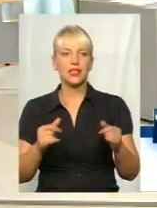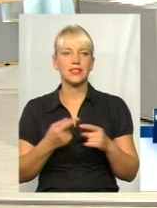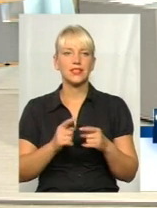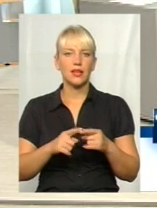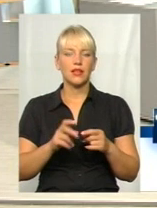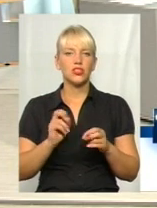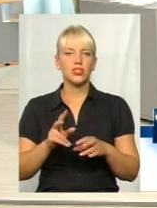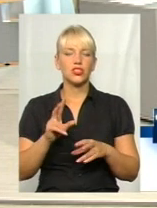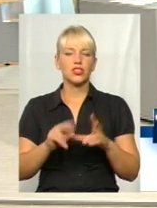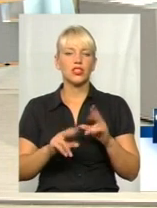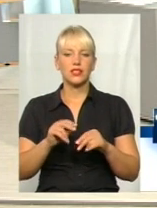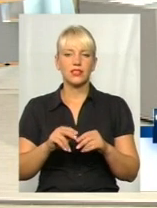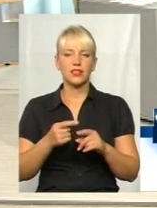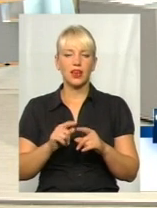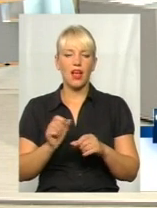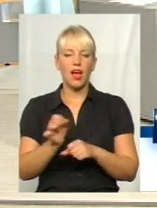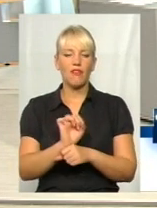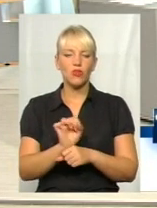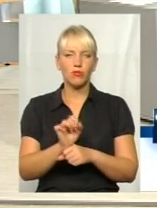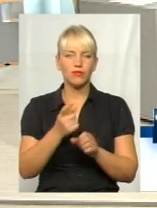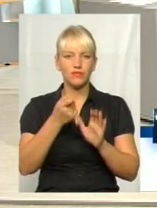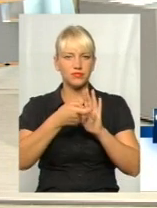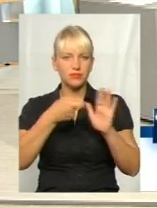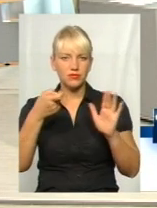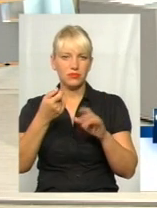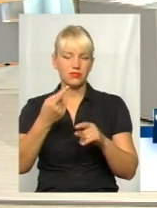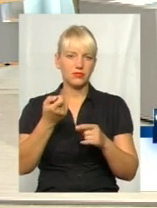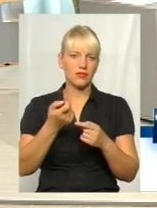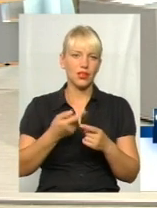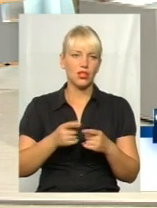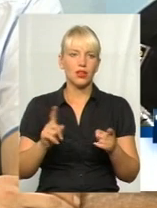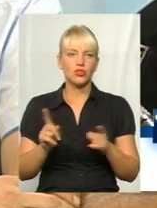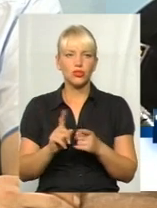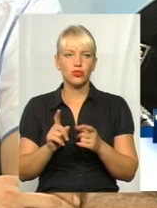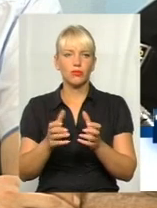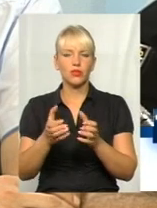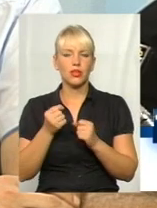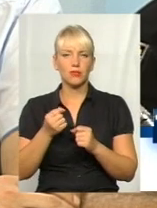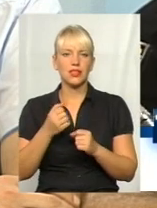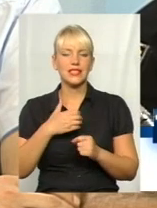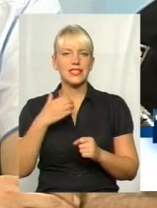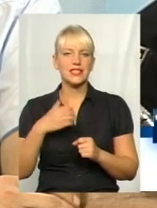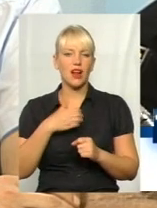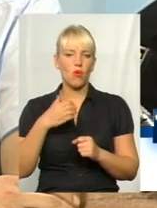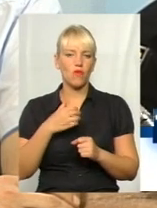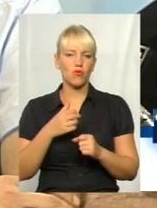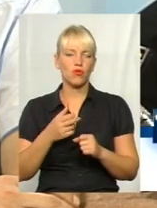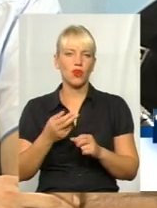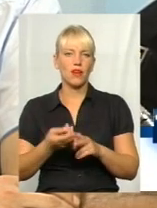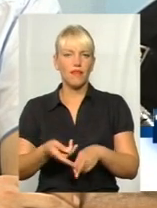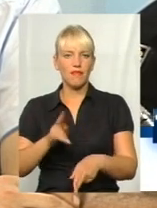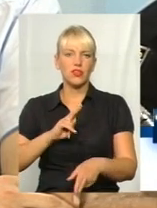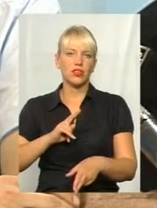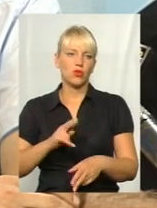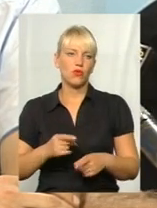Тобто, скажімо, більше людей звертається з приводу механічних пошкоджень для того, щоб отримати страхові відшкодування страховими компаніями, які